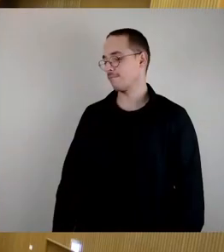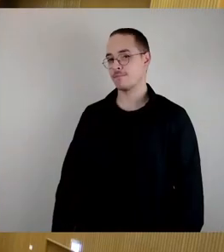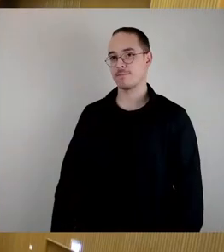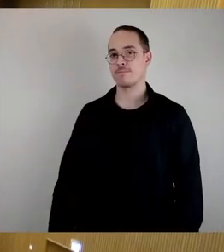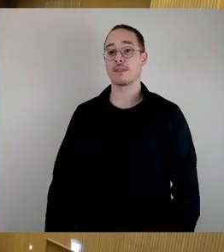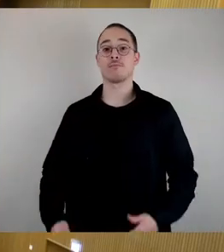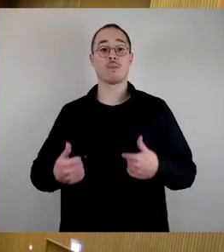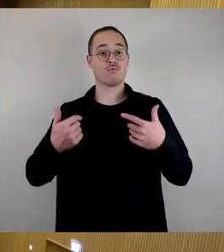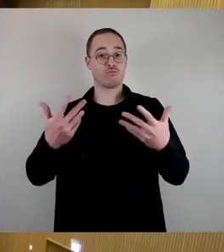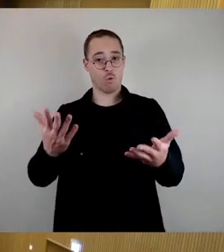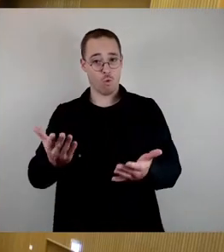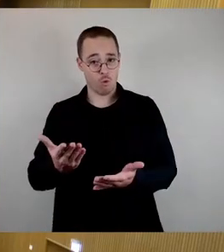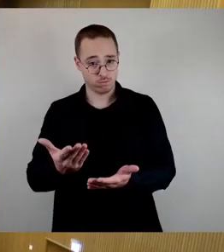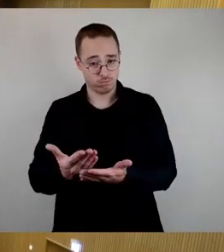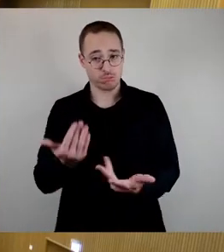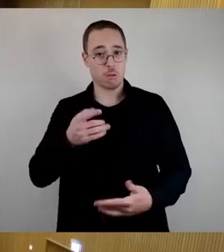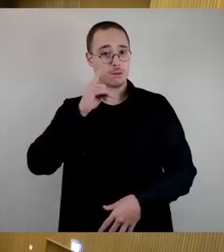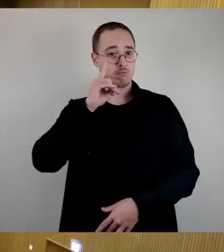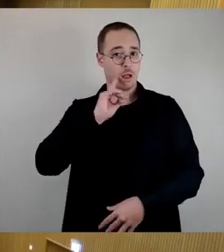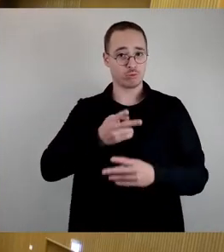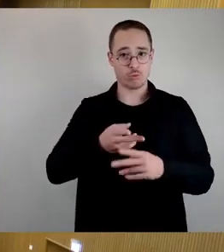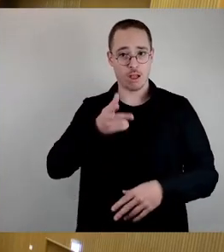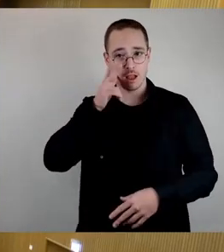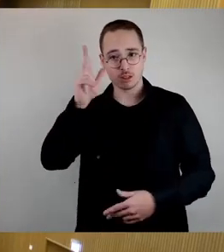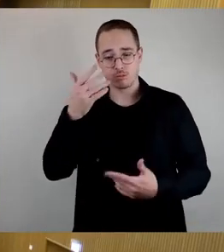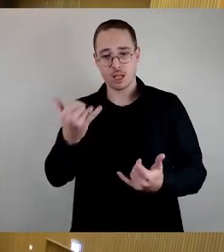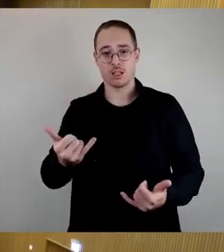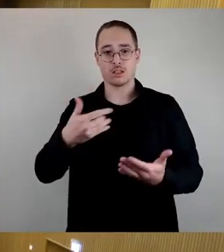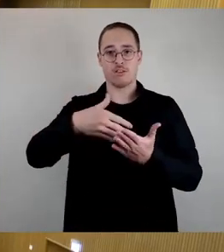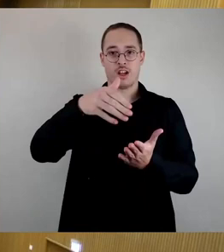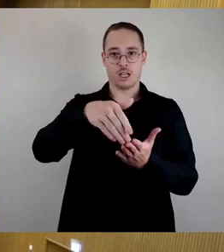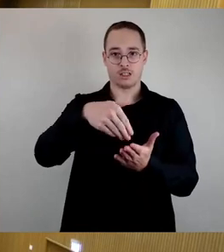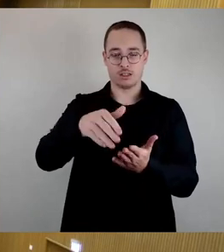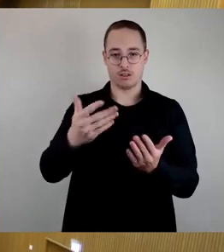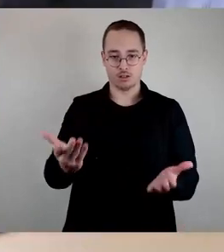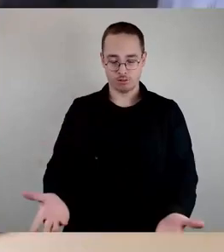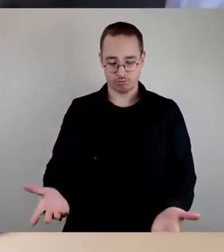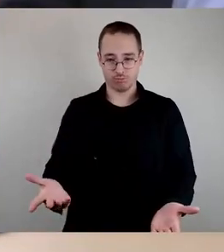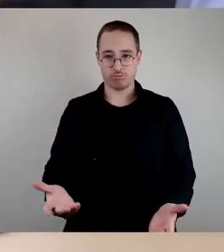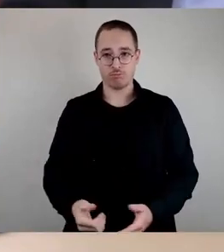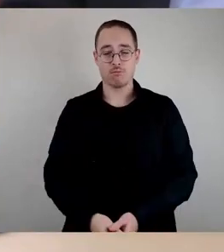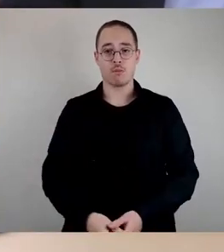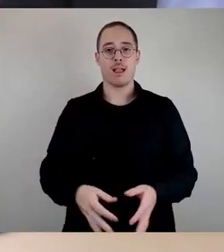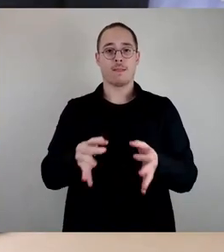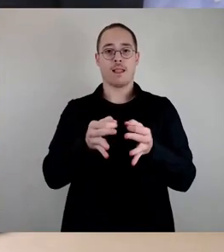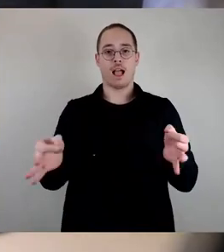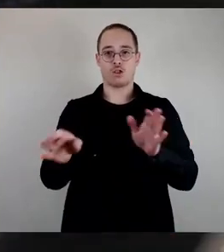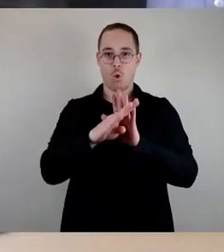Meine Damen und Herren, dann lassen Sie uns fortsetzen mit der Tagesordnung.